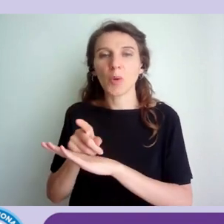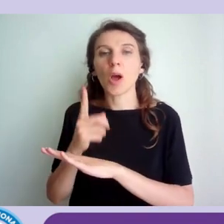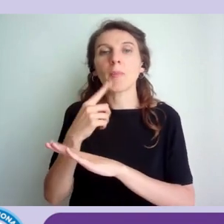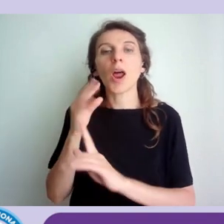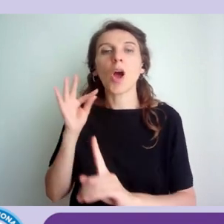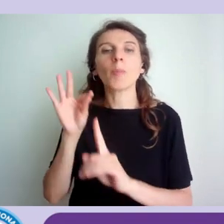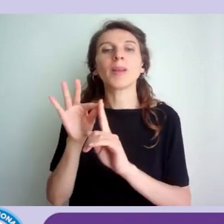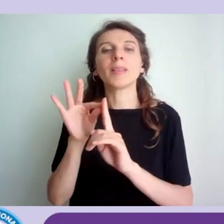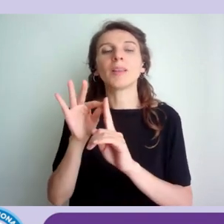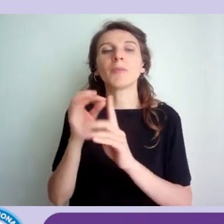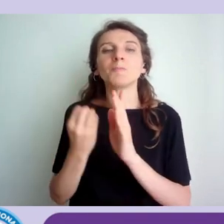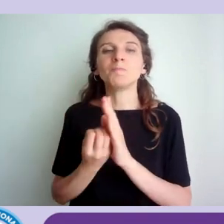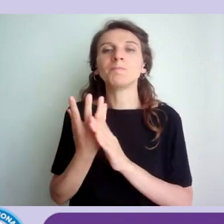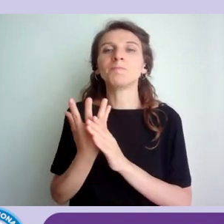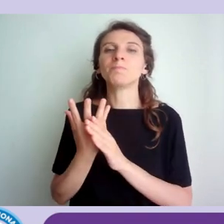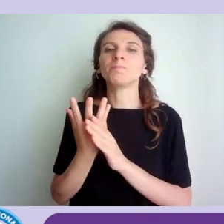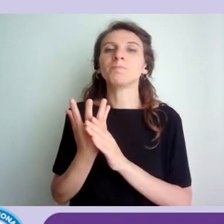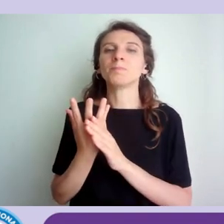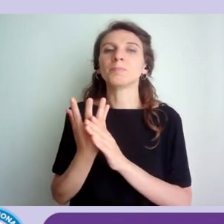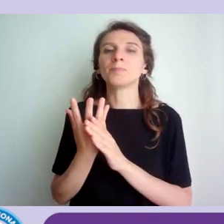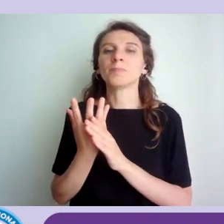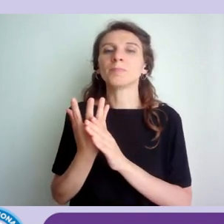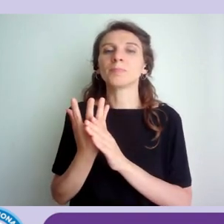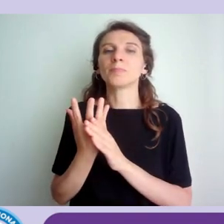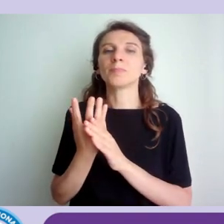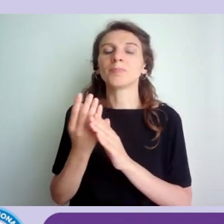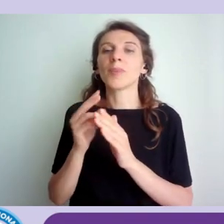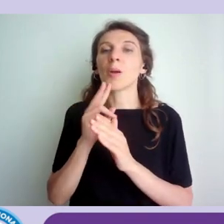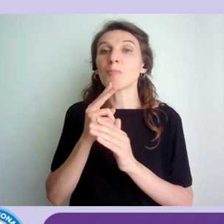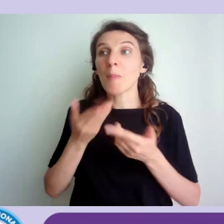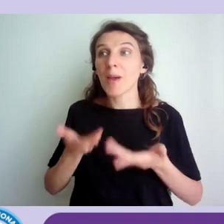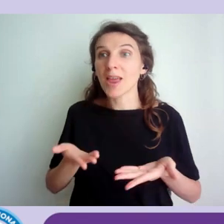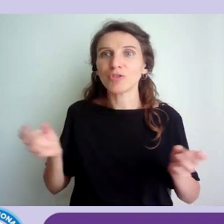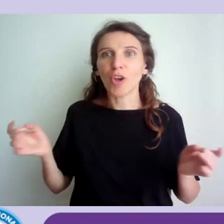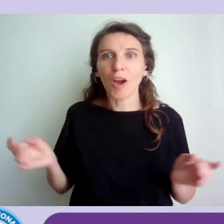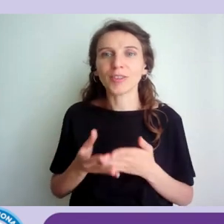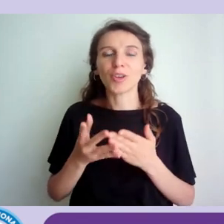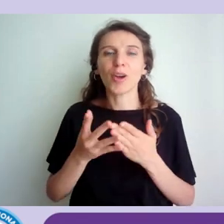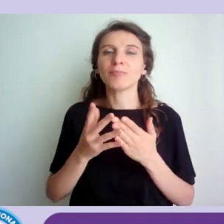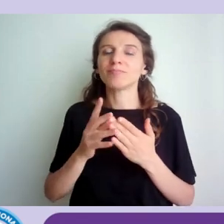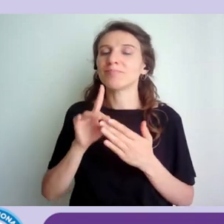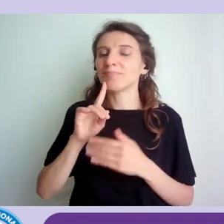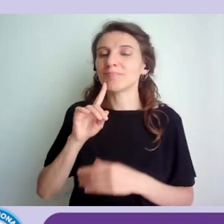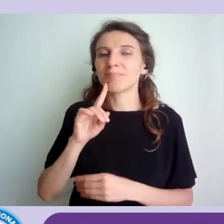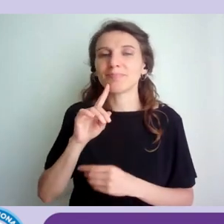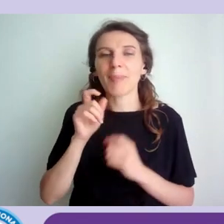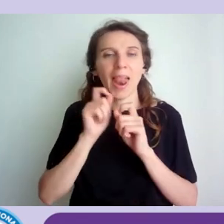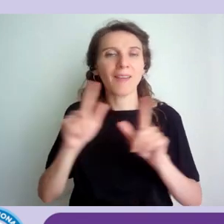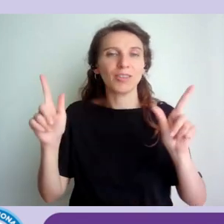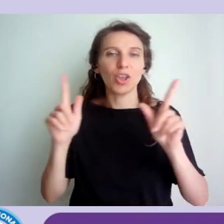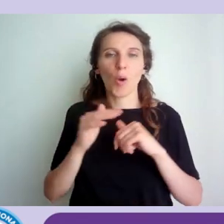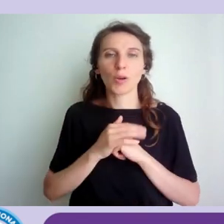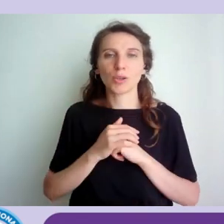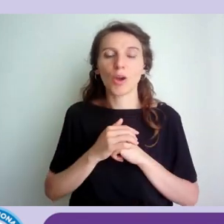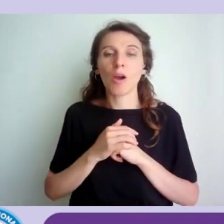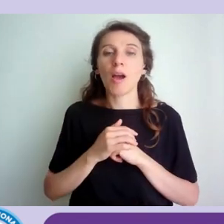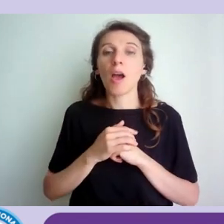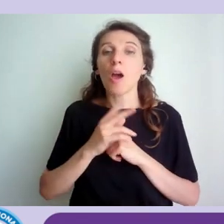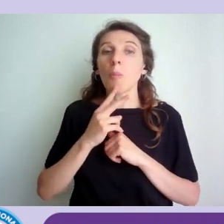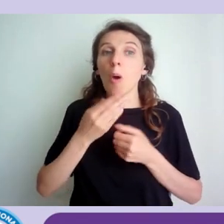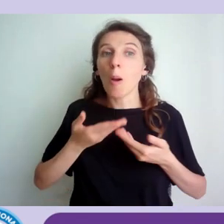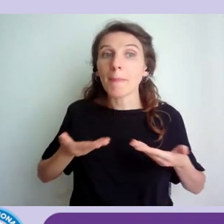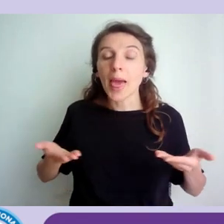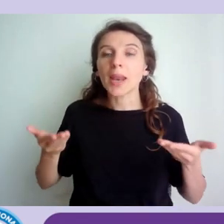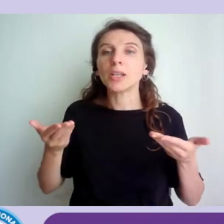meraviglioso pomeriggio dove dove ci sono stati contenuti